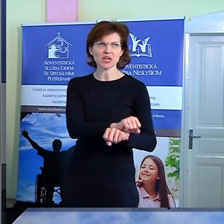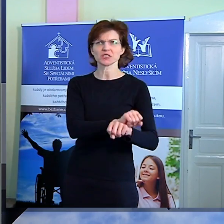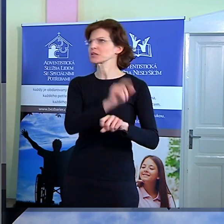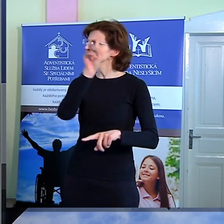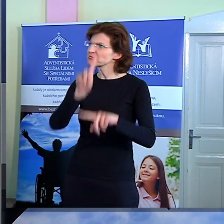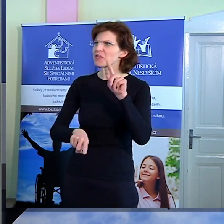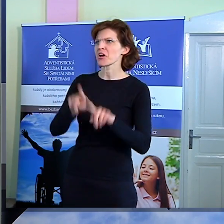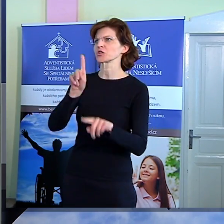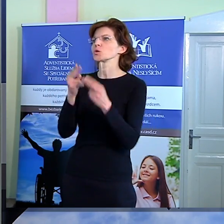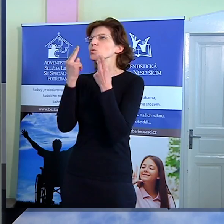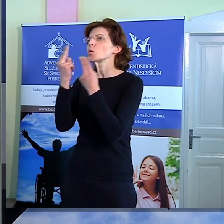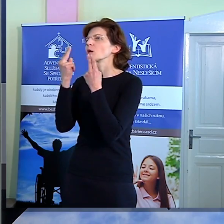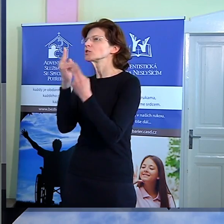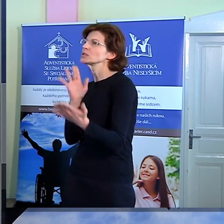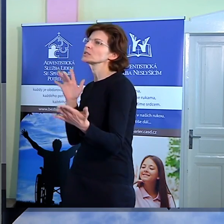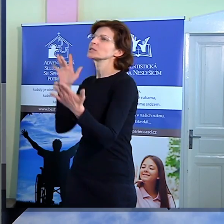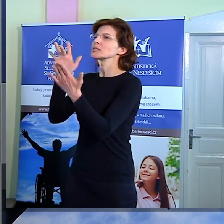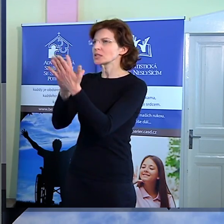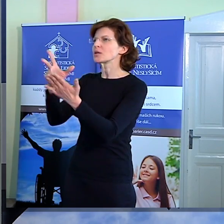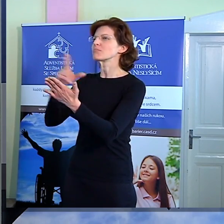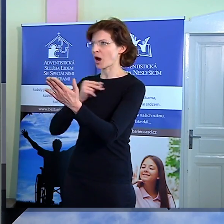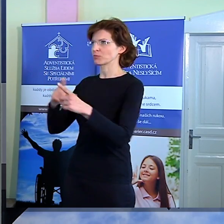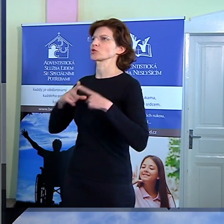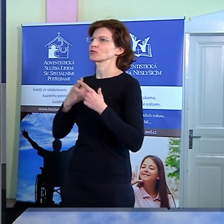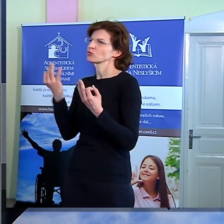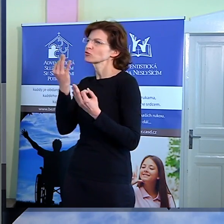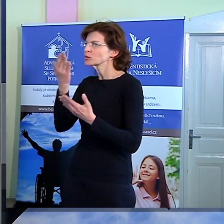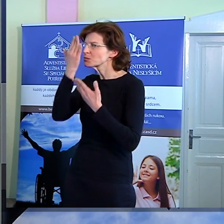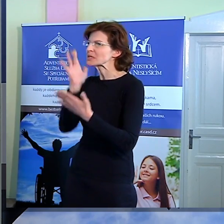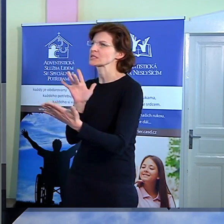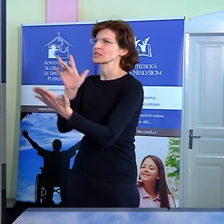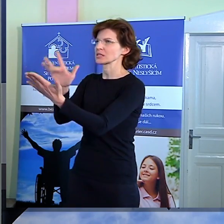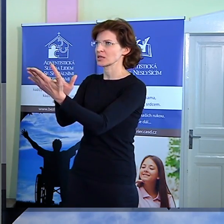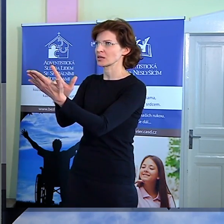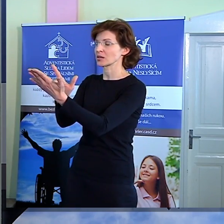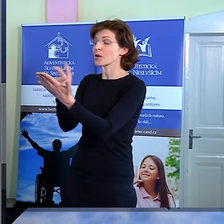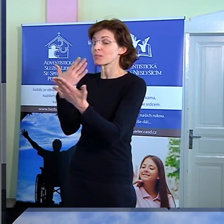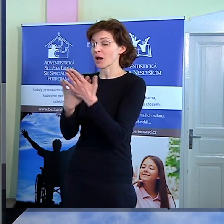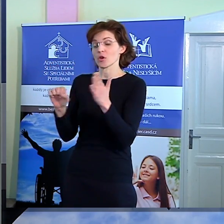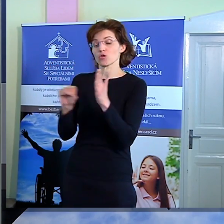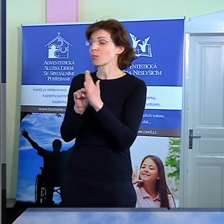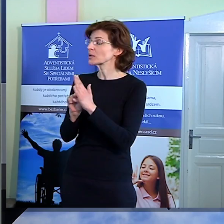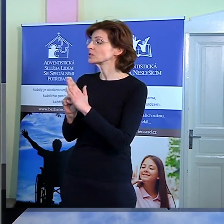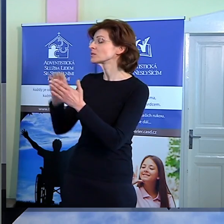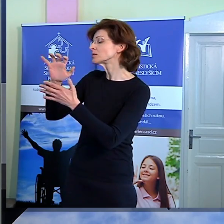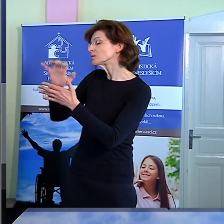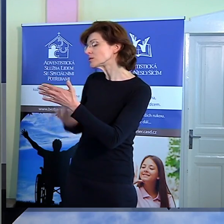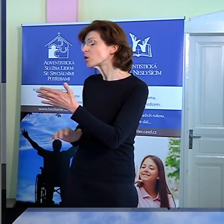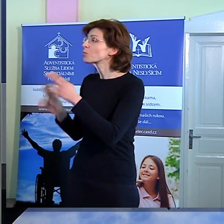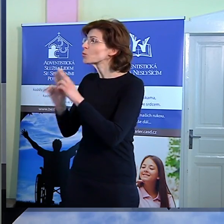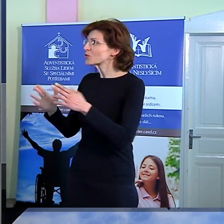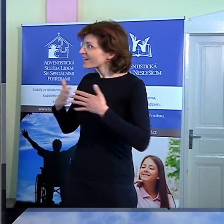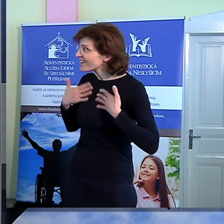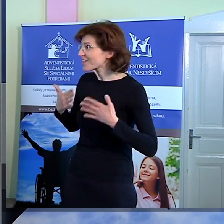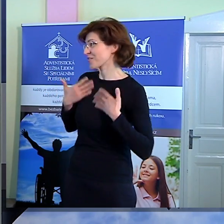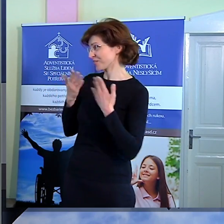Že Apoštol Pavel píše, radujte se v pánu, tak to může napsat, protože ví, o čem mluví. Proto